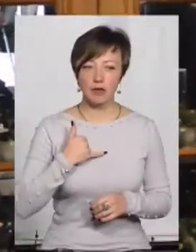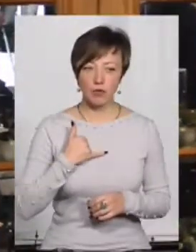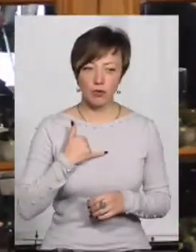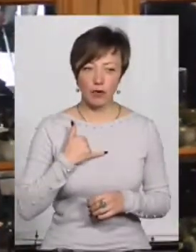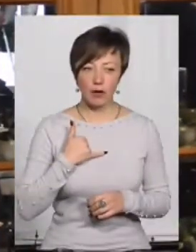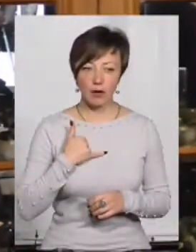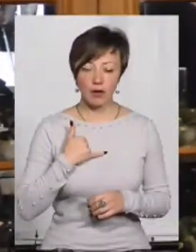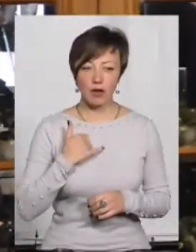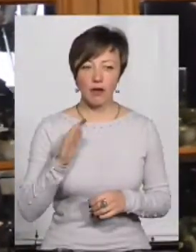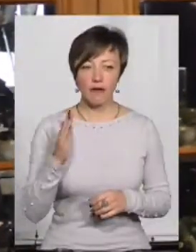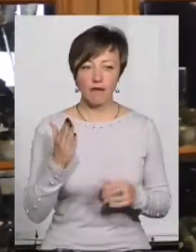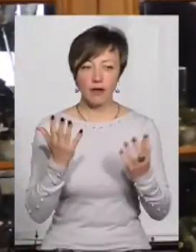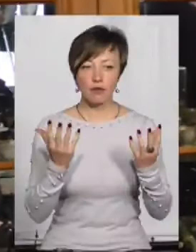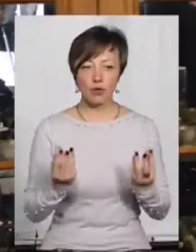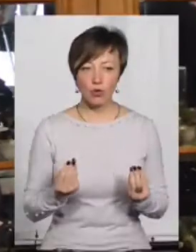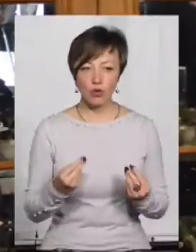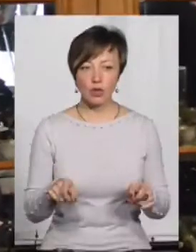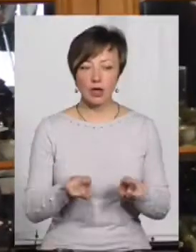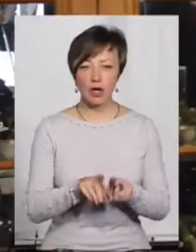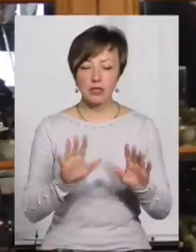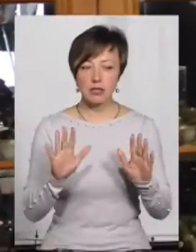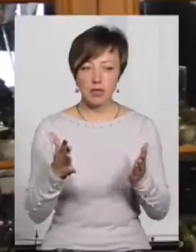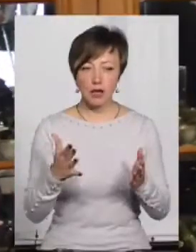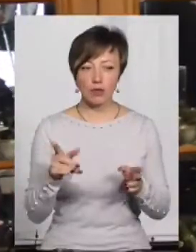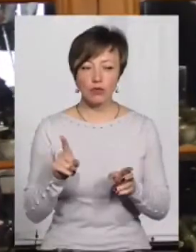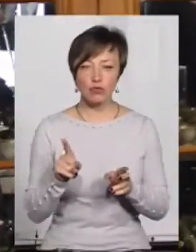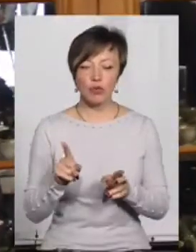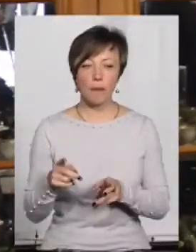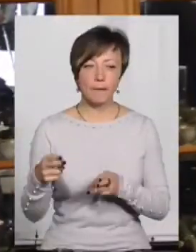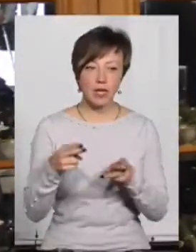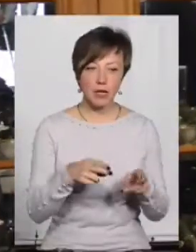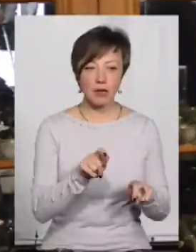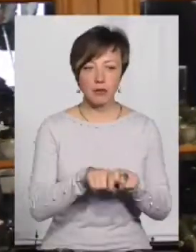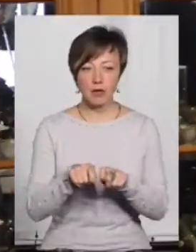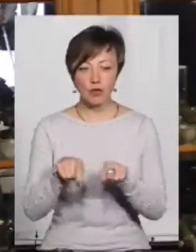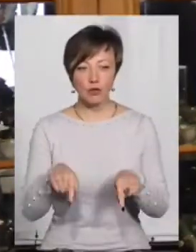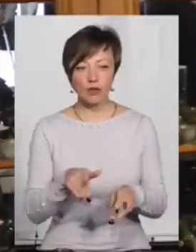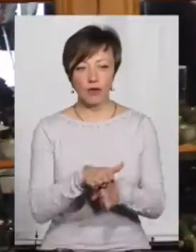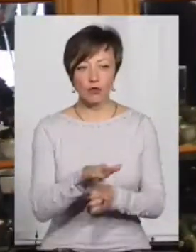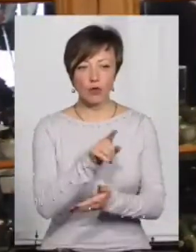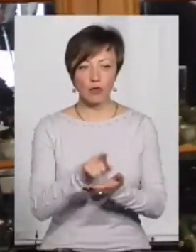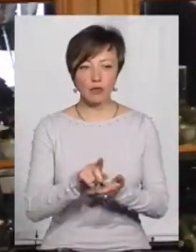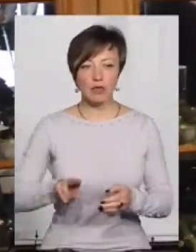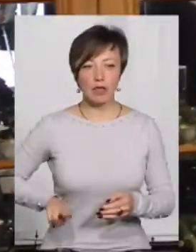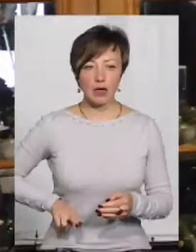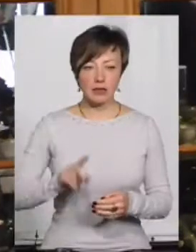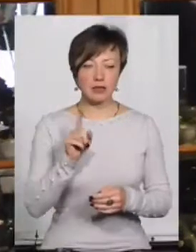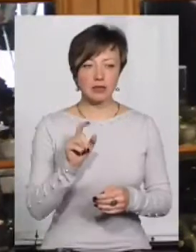вівторок, що отаке сталося, що приїхали, перевірили. Тут виконуючі обов'язки директора